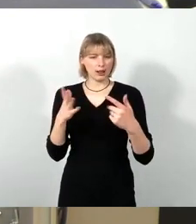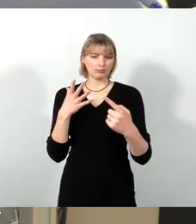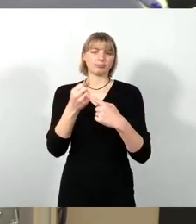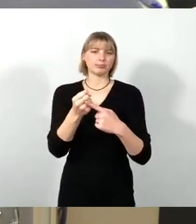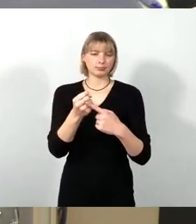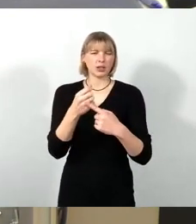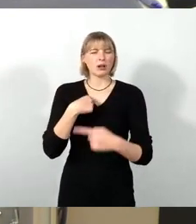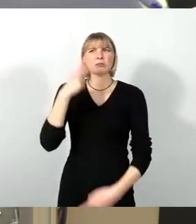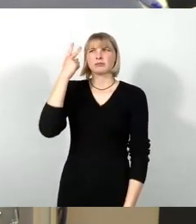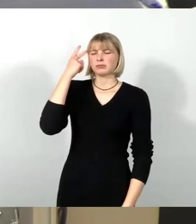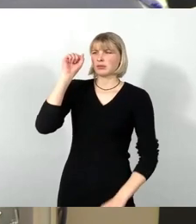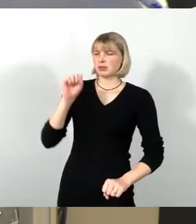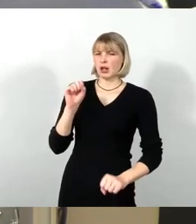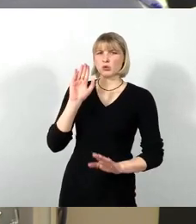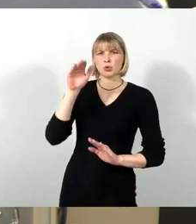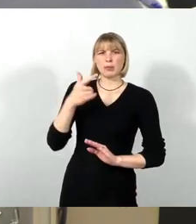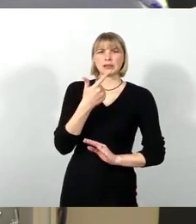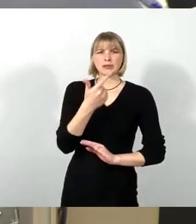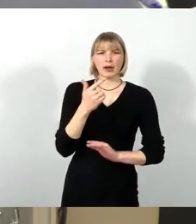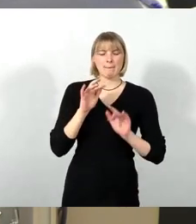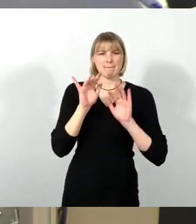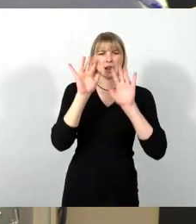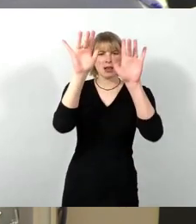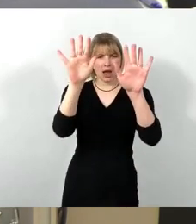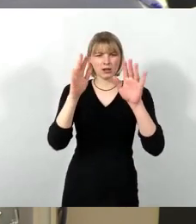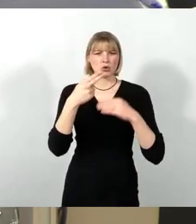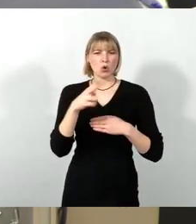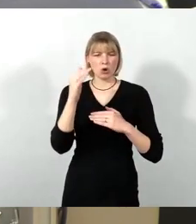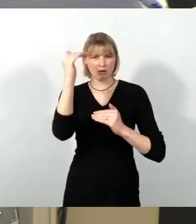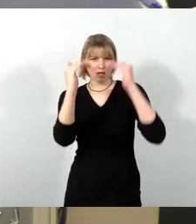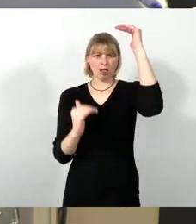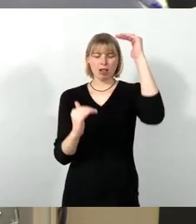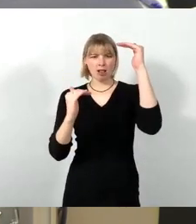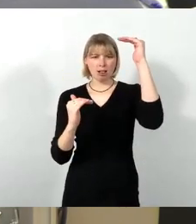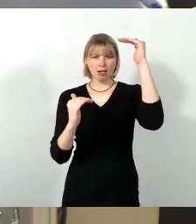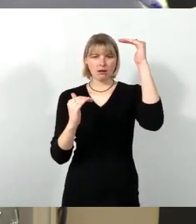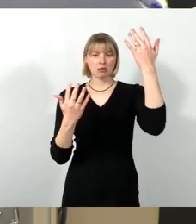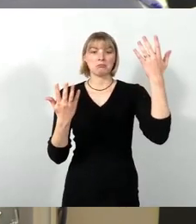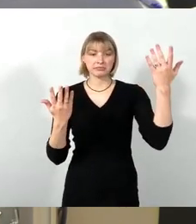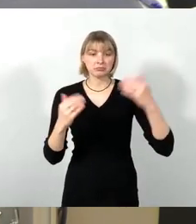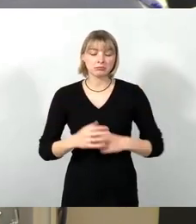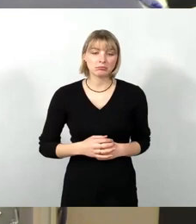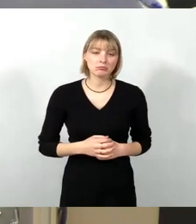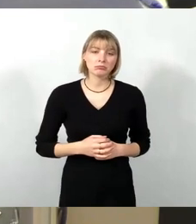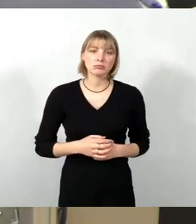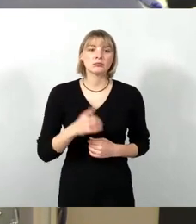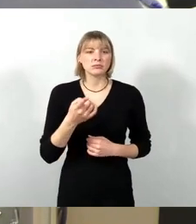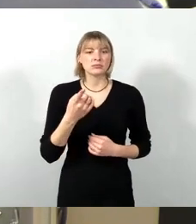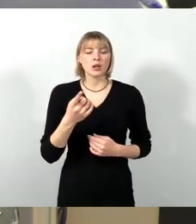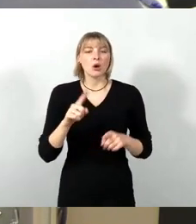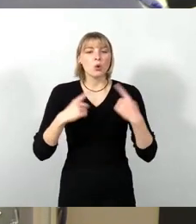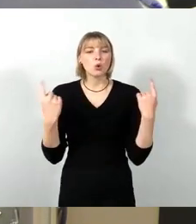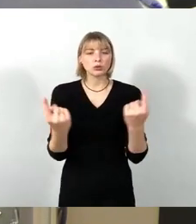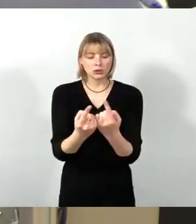erinnern, es waren über 2 Milliarden Euro Differenz. Das hat in dem Bereich des runden Tisches den Bereich der